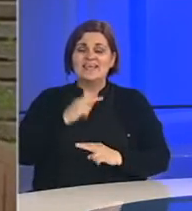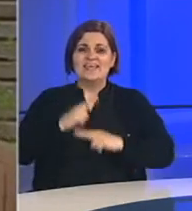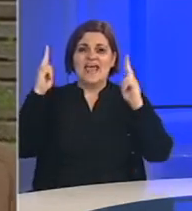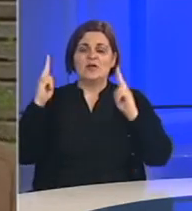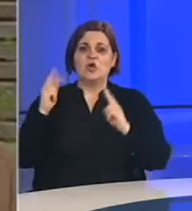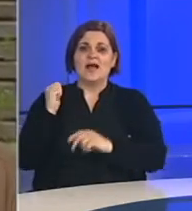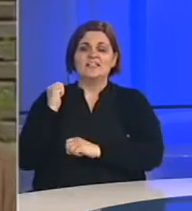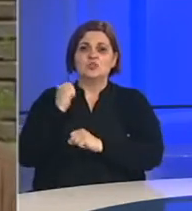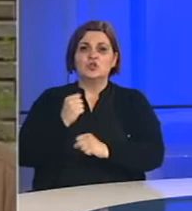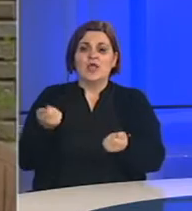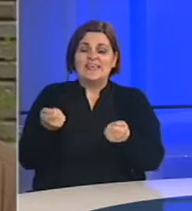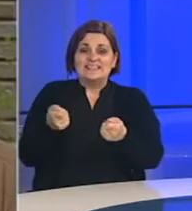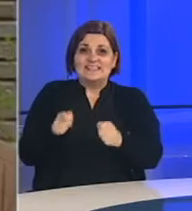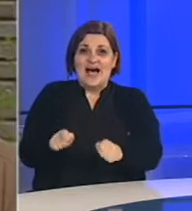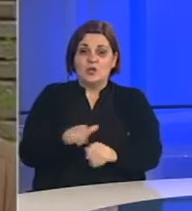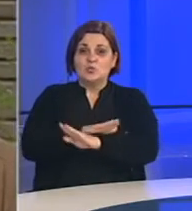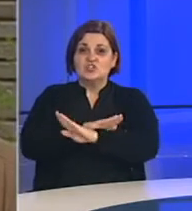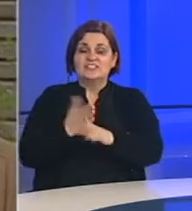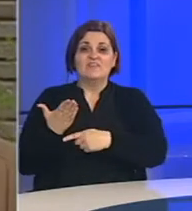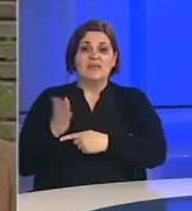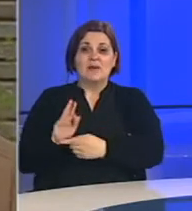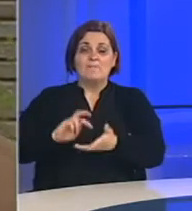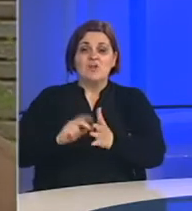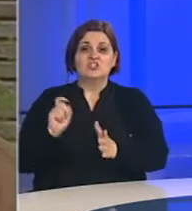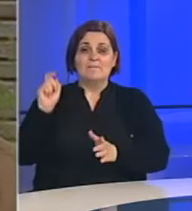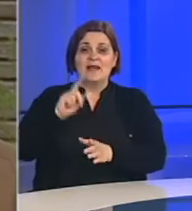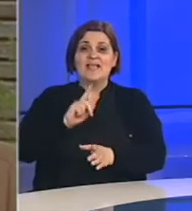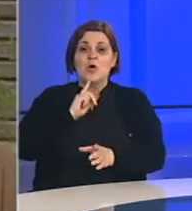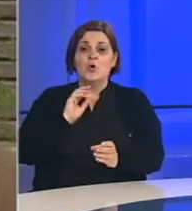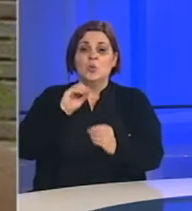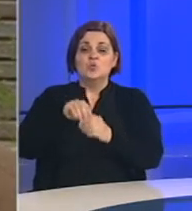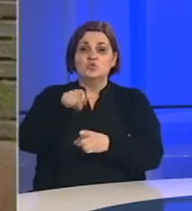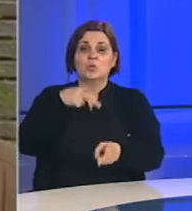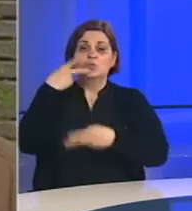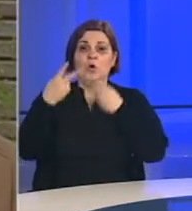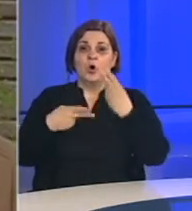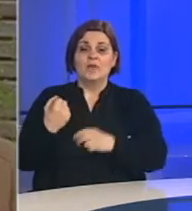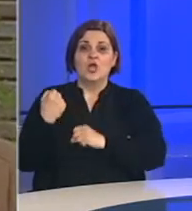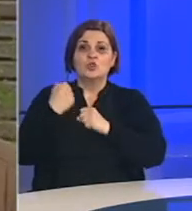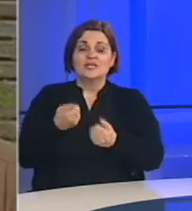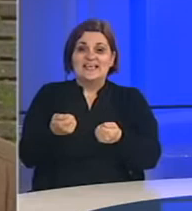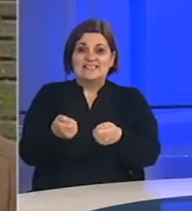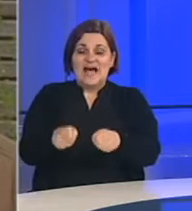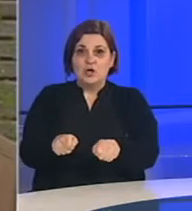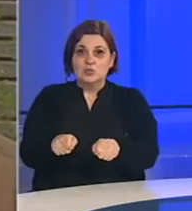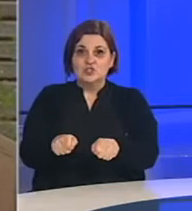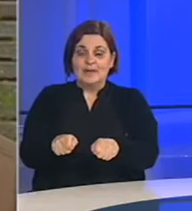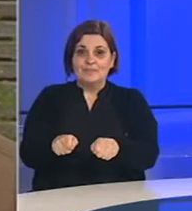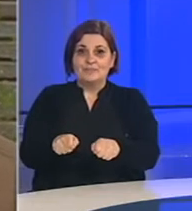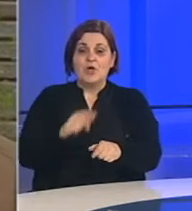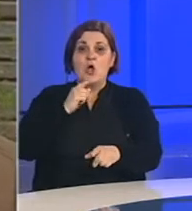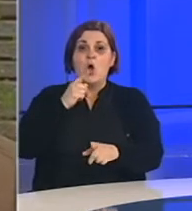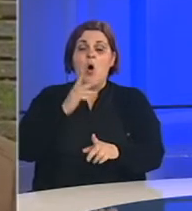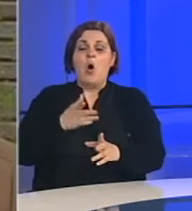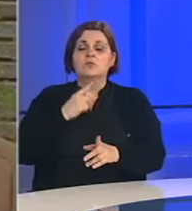donijeli zaključke, znači svi predstavnici političkih subjekata koji participiraju u toj komisiji, donijeli smo zaključke i od